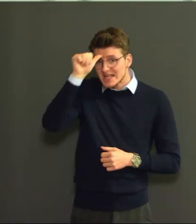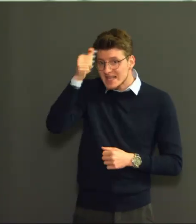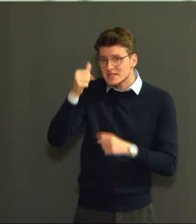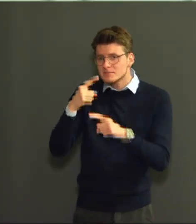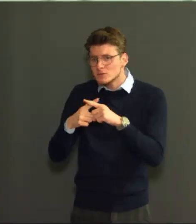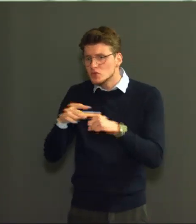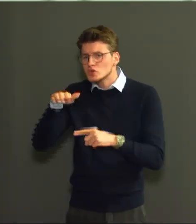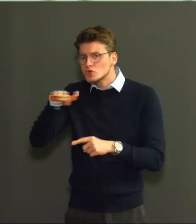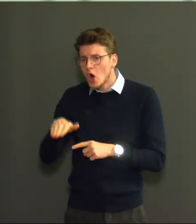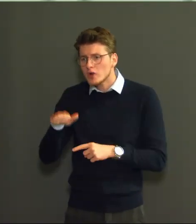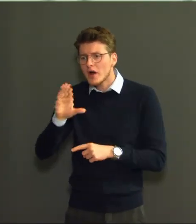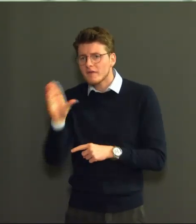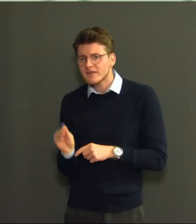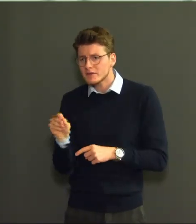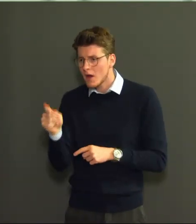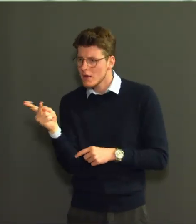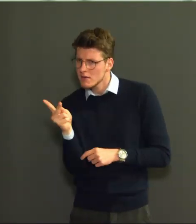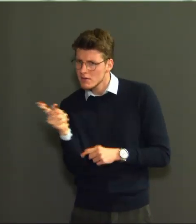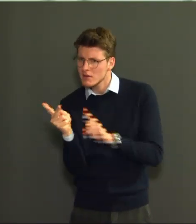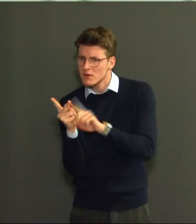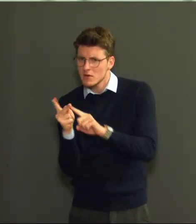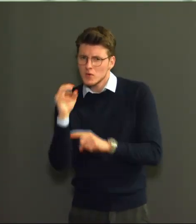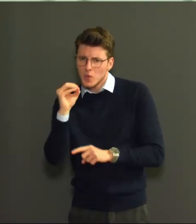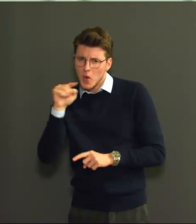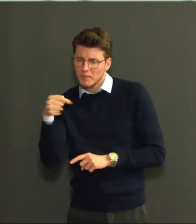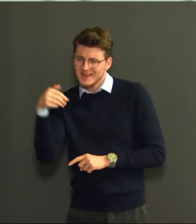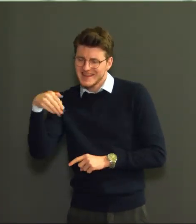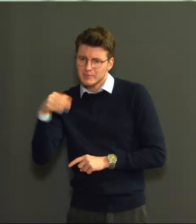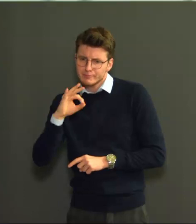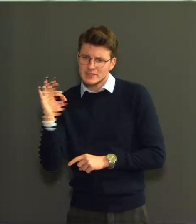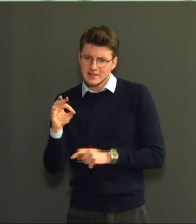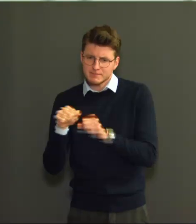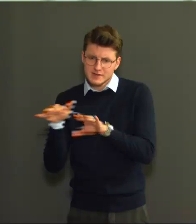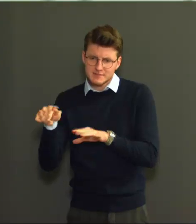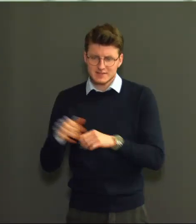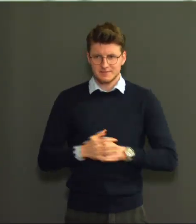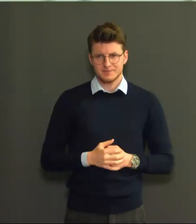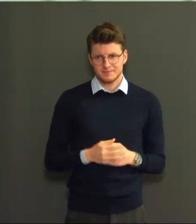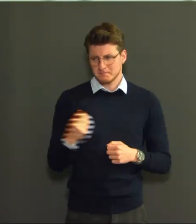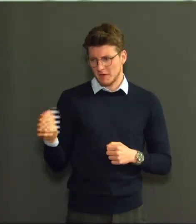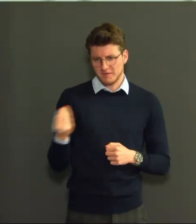-Afrikaanse varianten vertegenwoordigen elk 0,9% van de besmettingen.